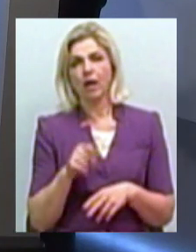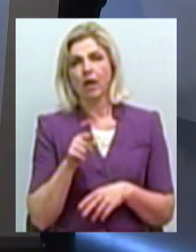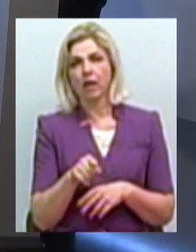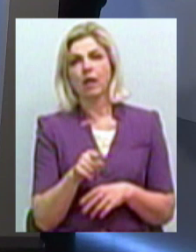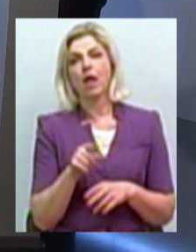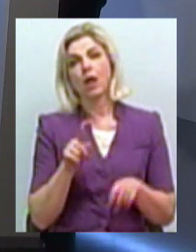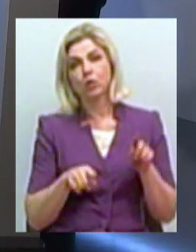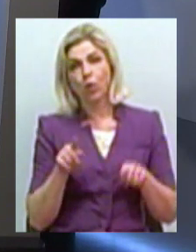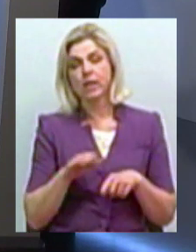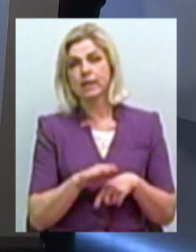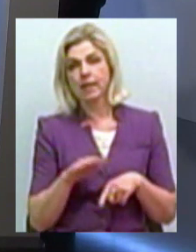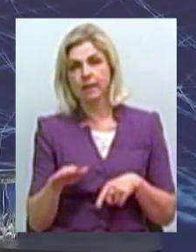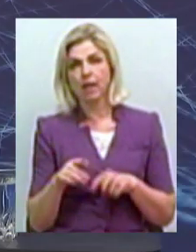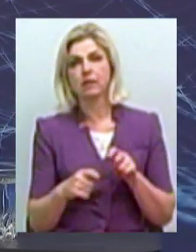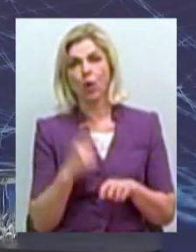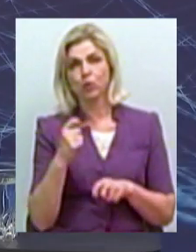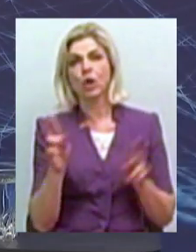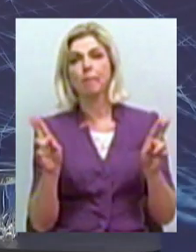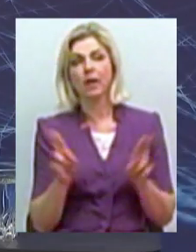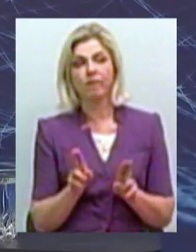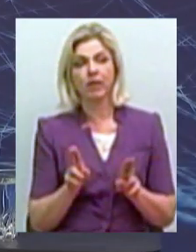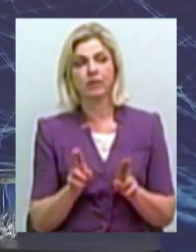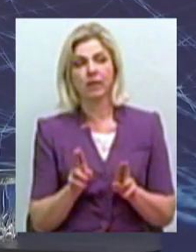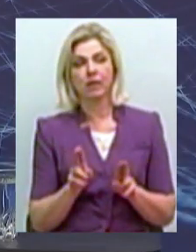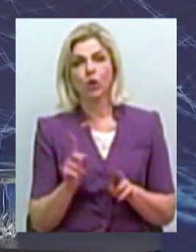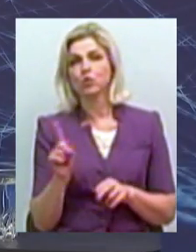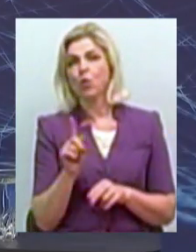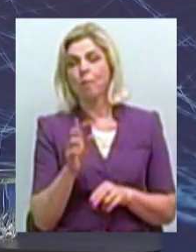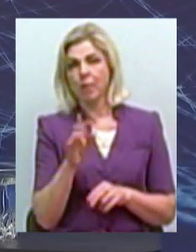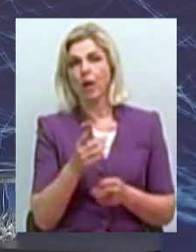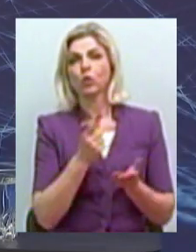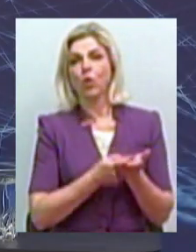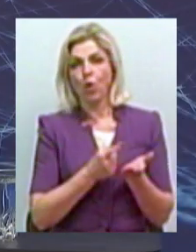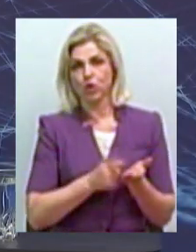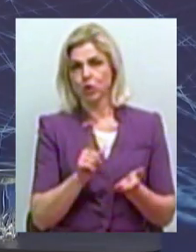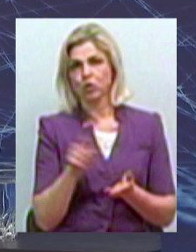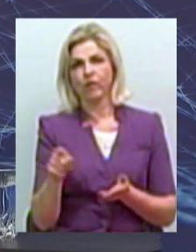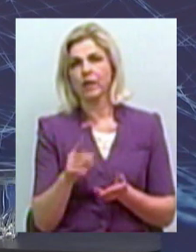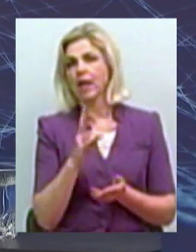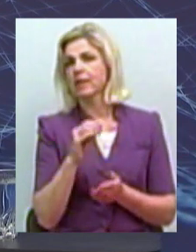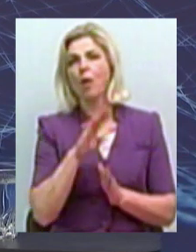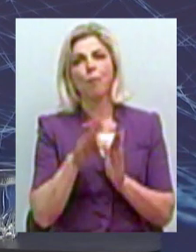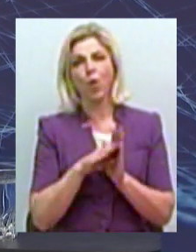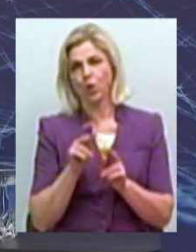іноді діти порушують правила саме для того, щоб довести, що вони не підконтрольні.